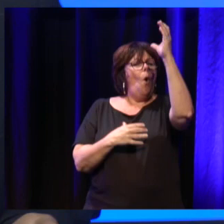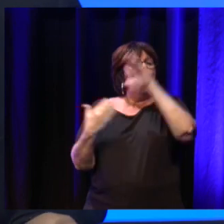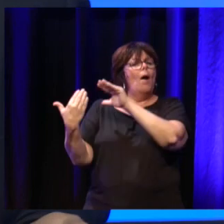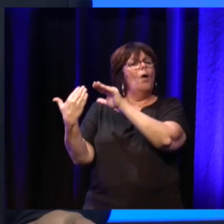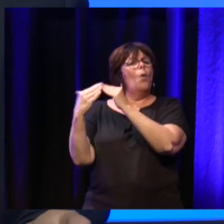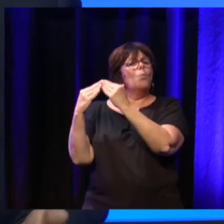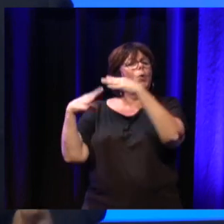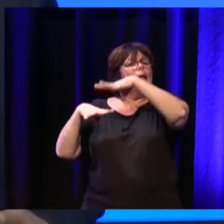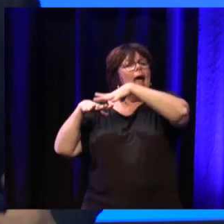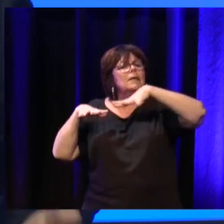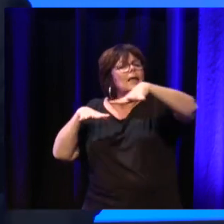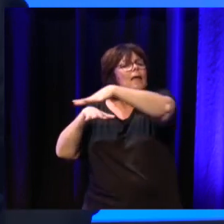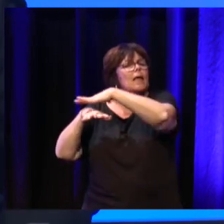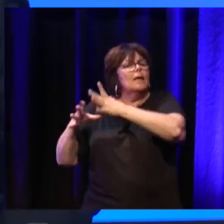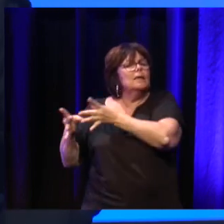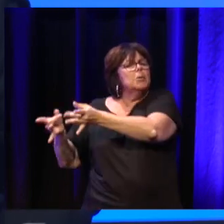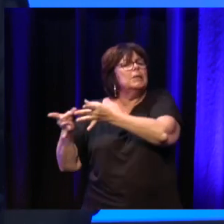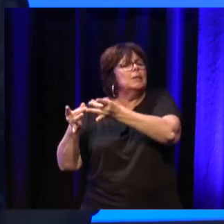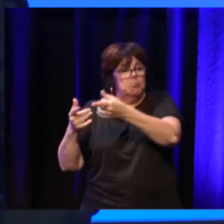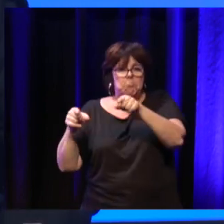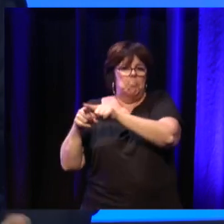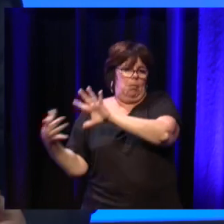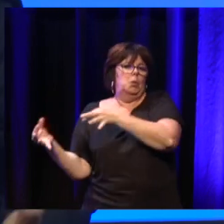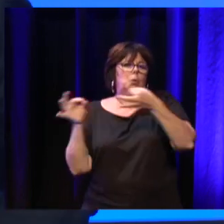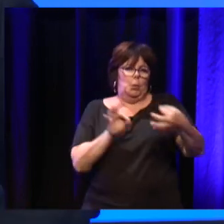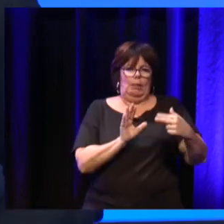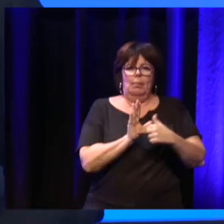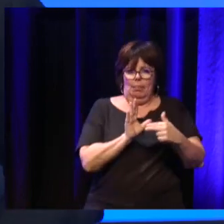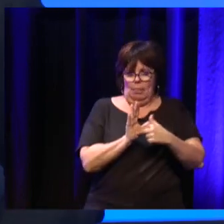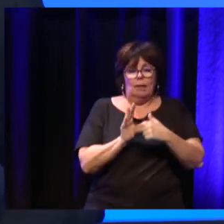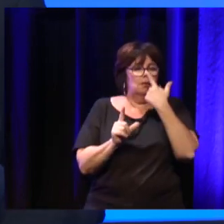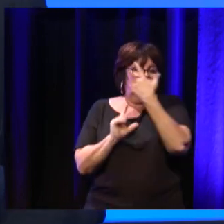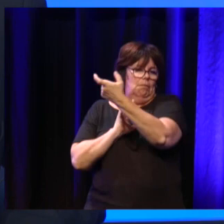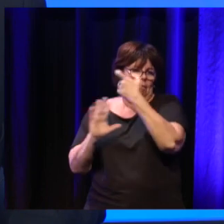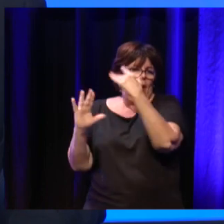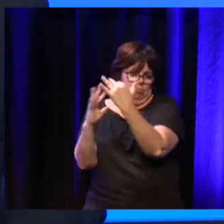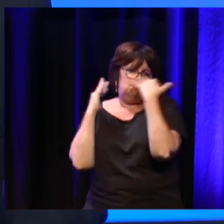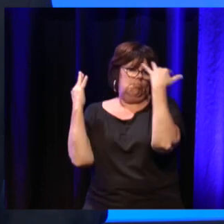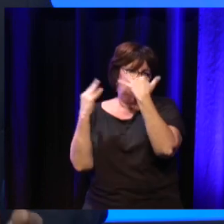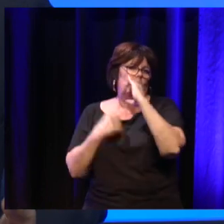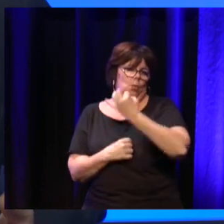l'Espace éthique a publié énormément de travaux sur ces sujets-là et on s'est appuyé sur ces enseignements-là.